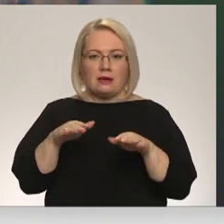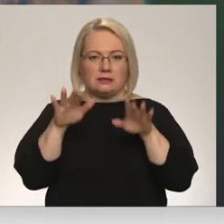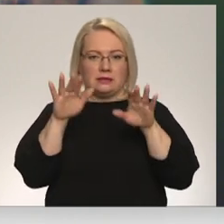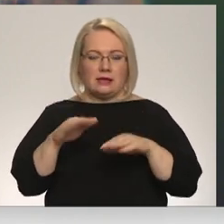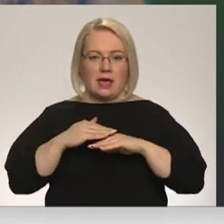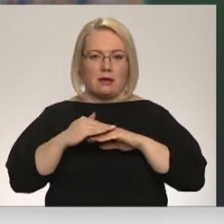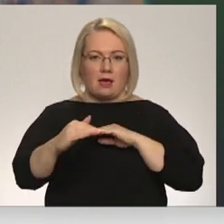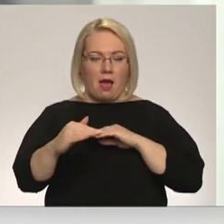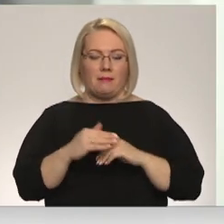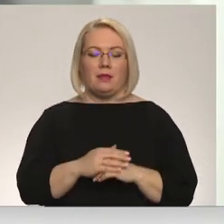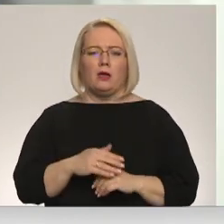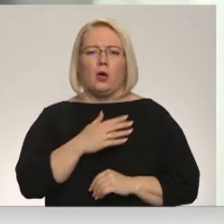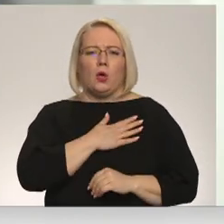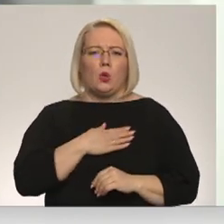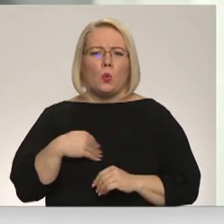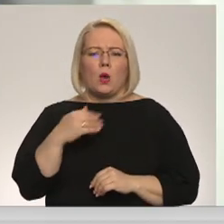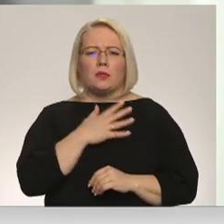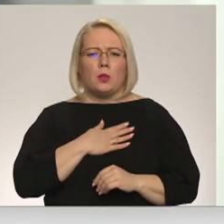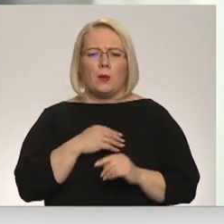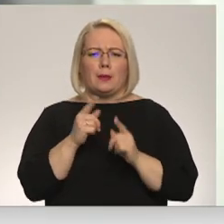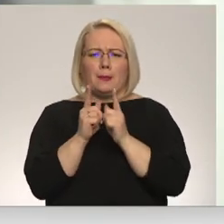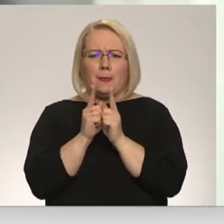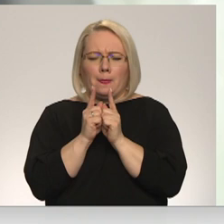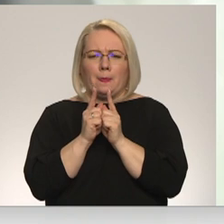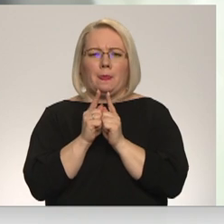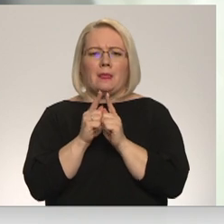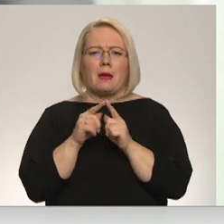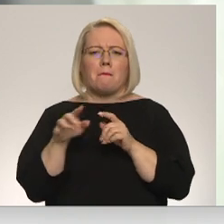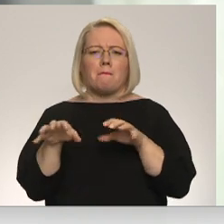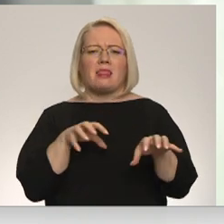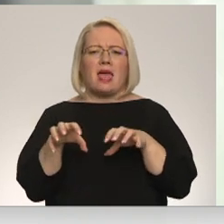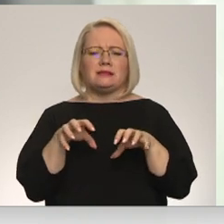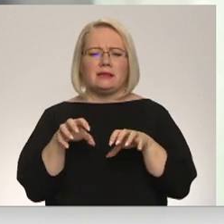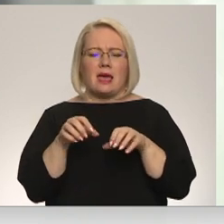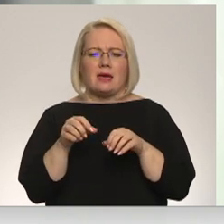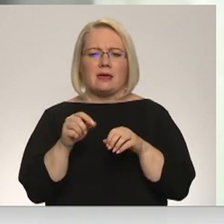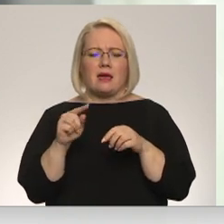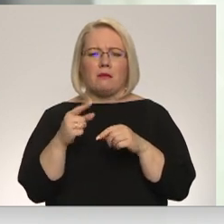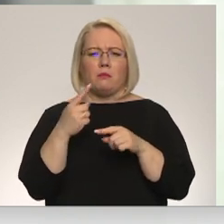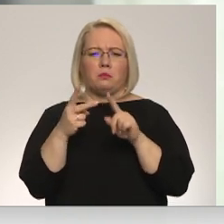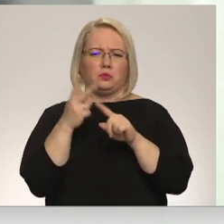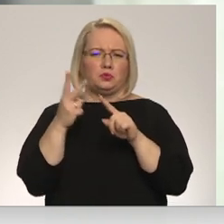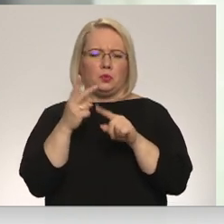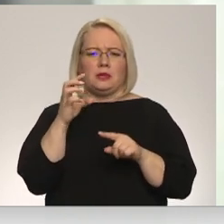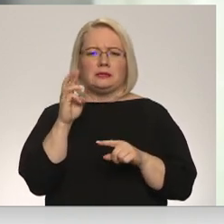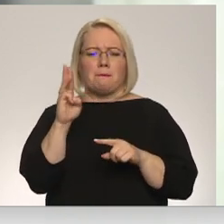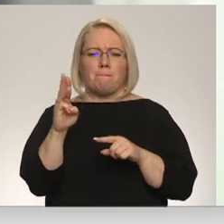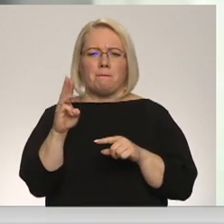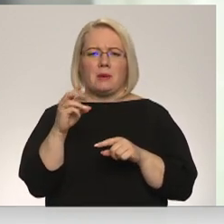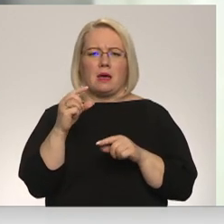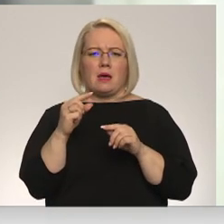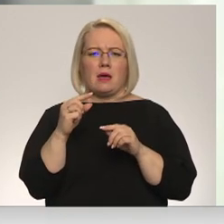Ļoti, ļoti maziņas pleisei pēdas centimetru pusotru platas. Parasti dzīvnieciņš